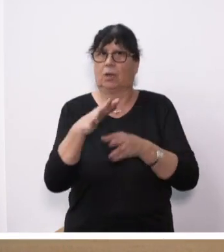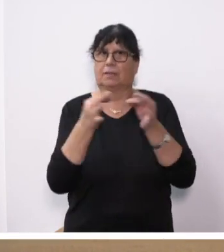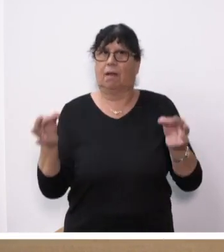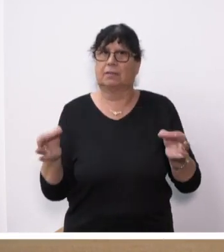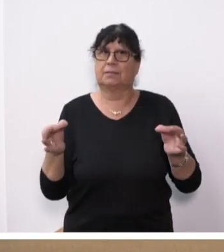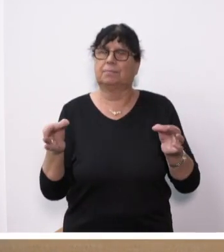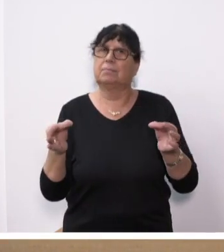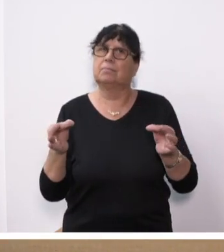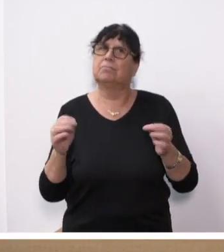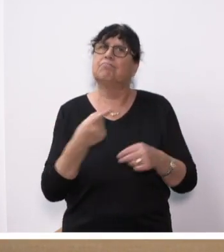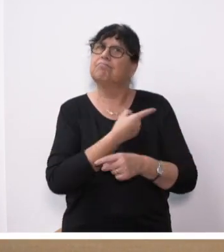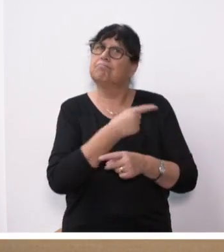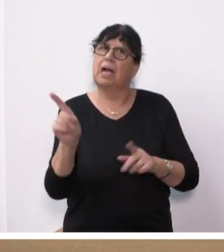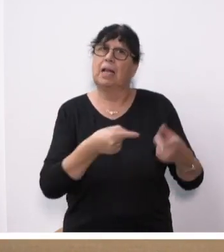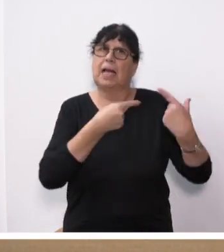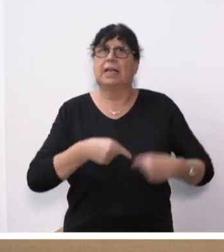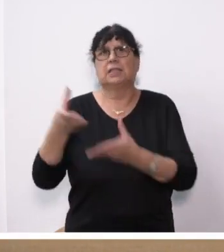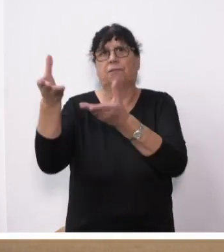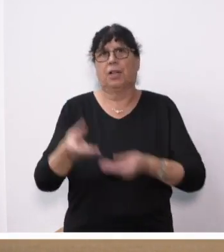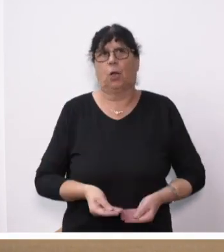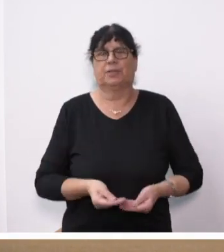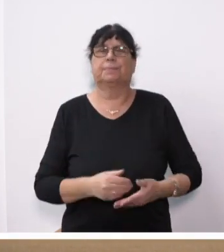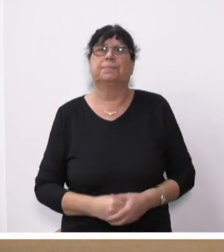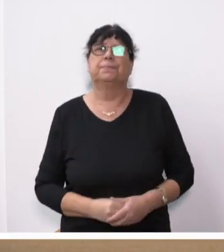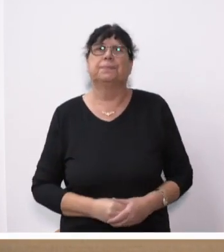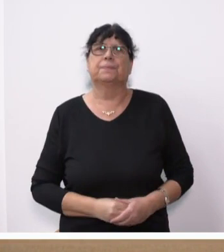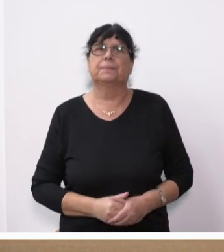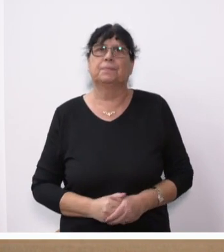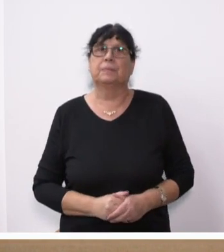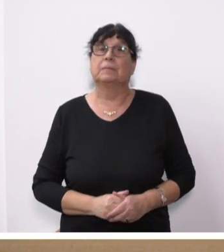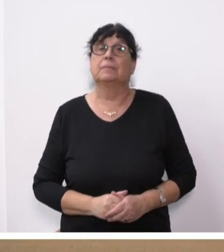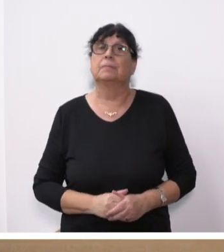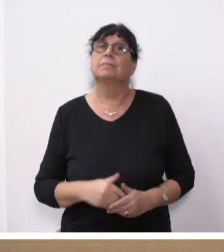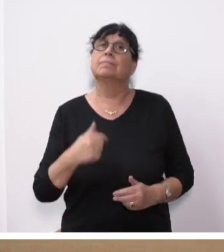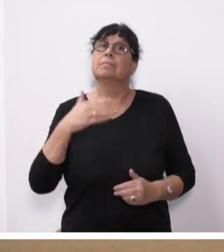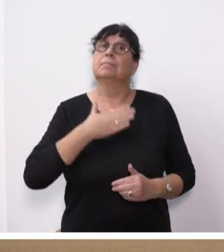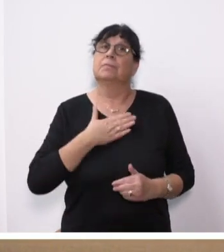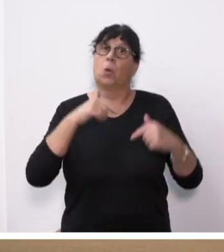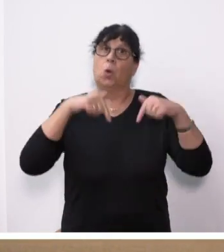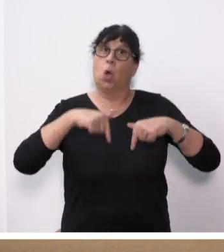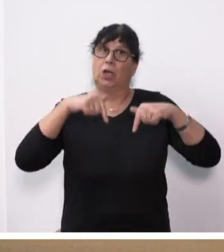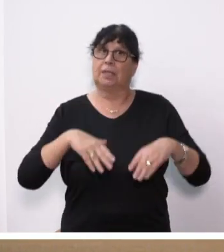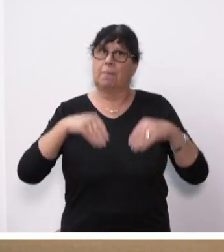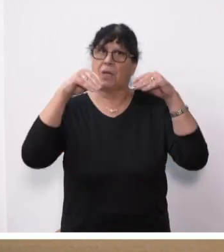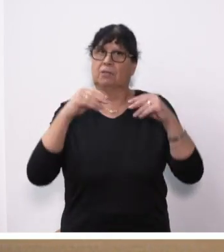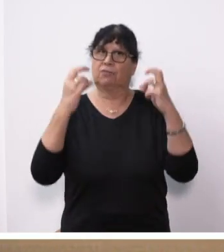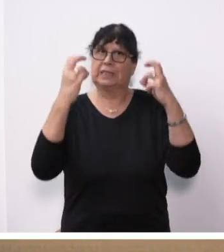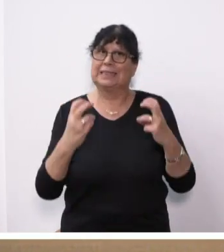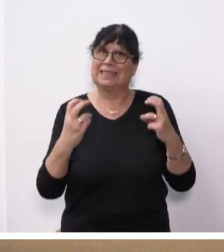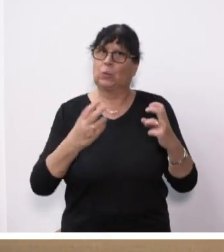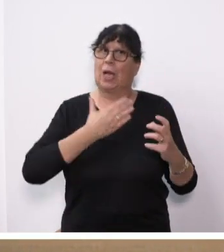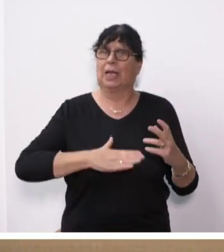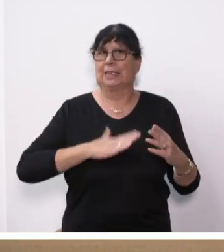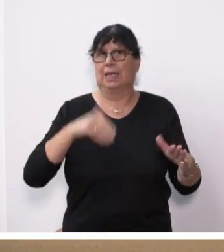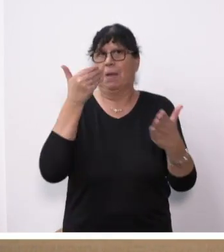und heiße Sie dazu alle herzlich willkommen. Ich habe heute zu Beginn der Sitzung die angenehme